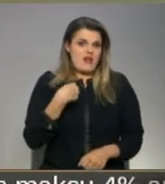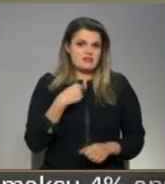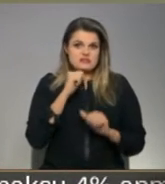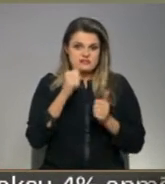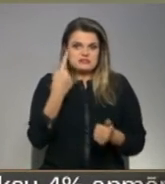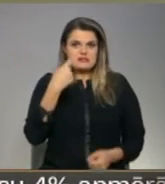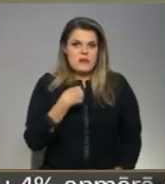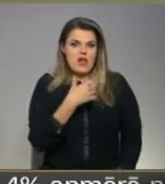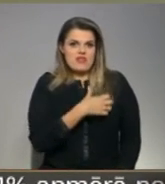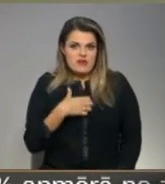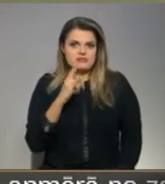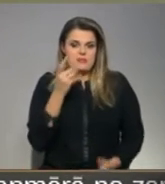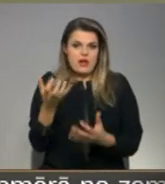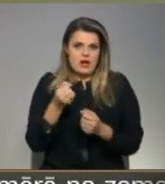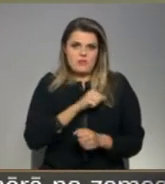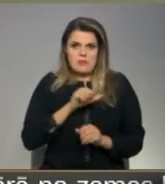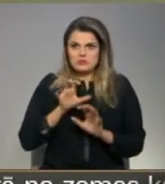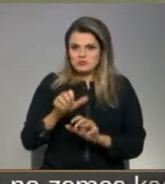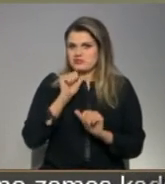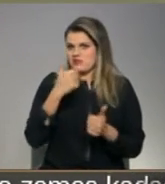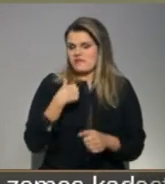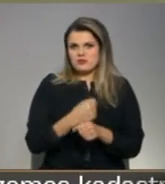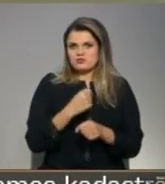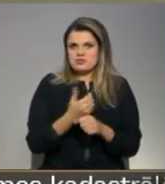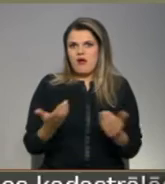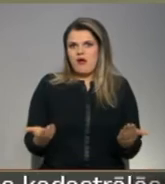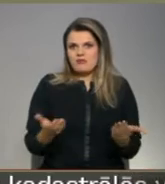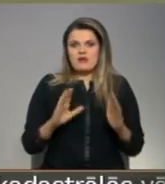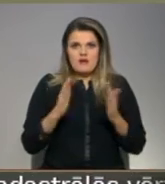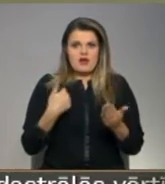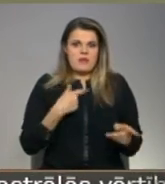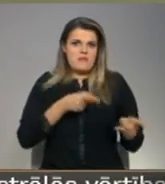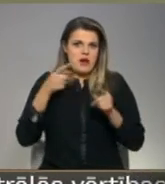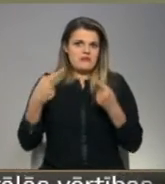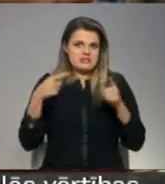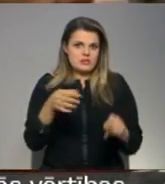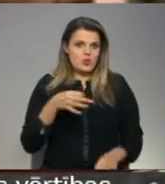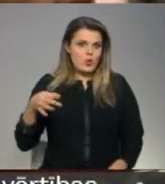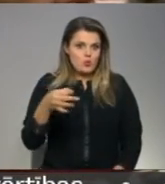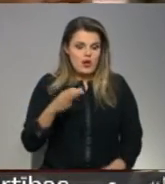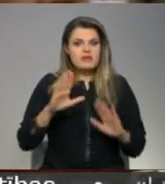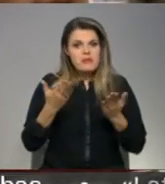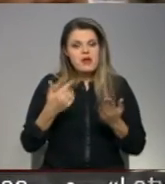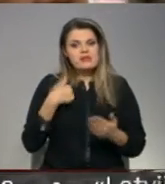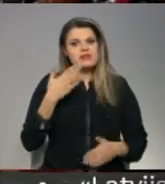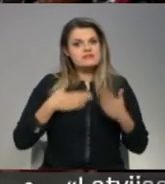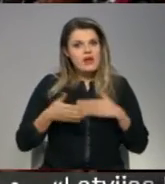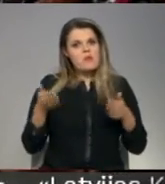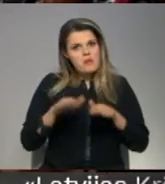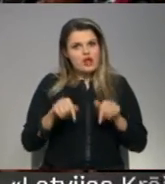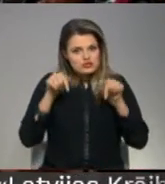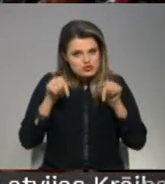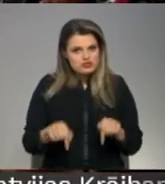jo man nāksies viņa ņemt savā aprūpē, vai arī pārcelties citu novadu, taču es vēlos palikt šeit.